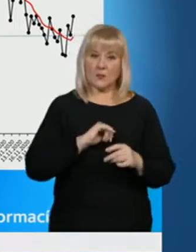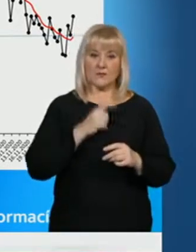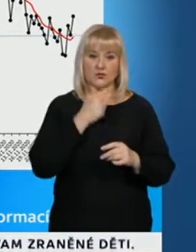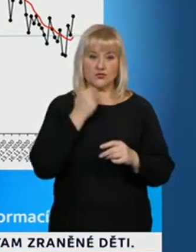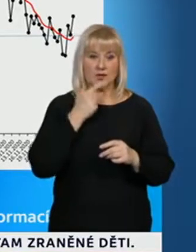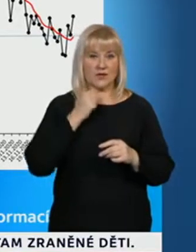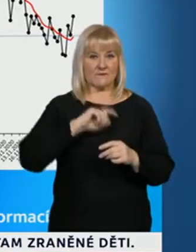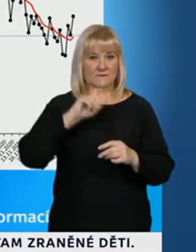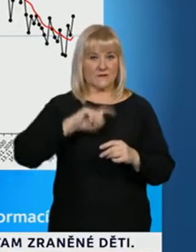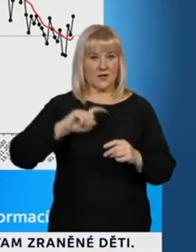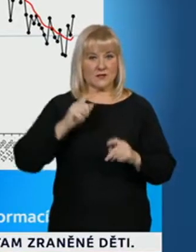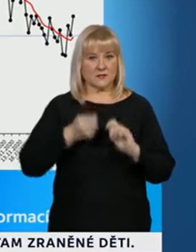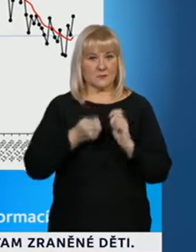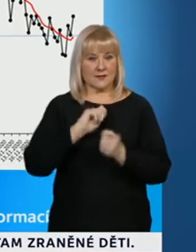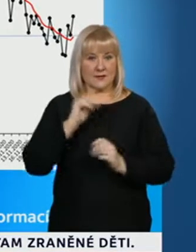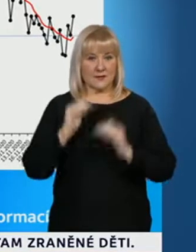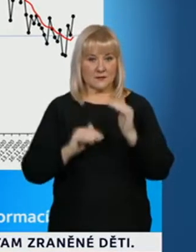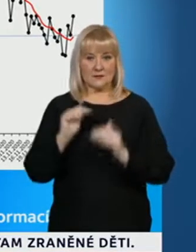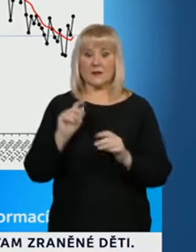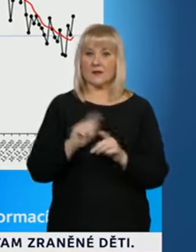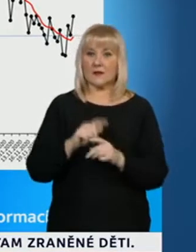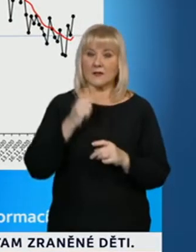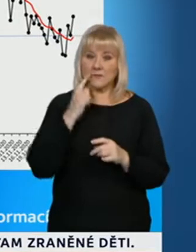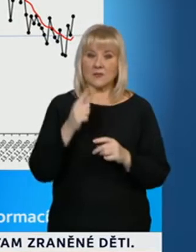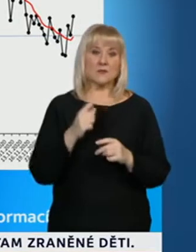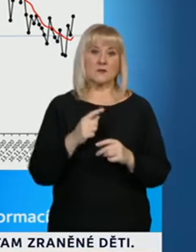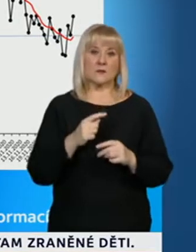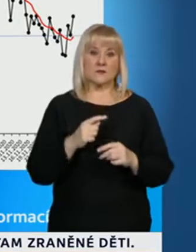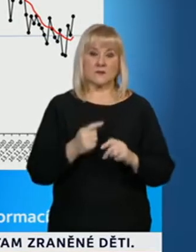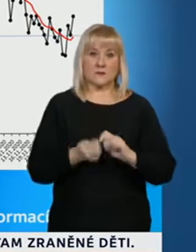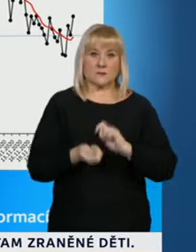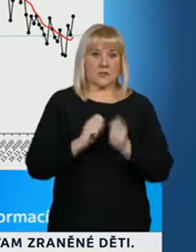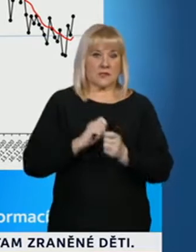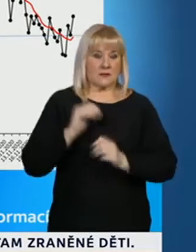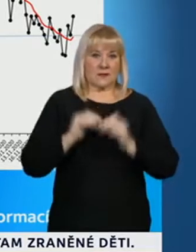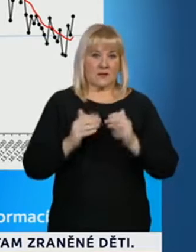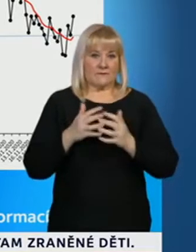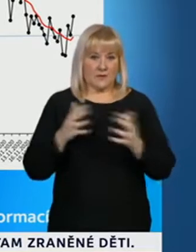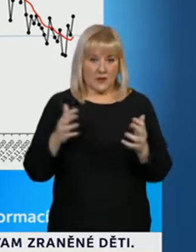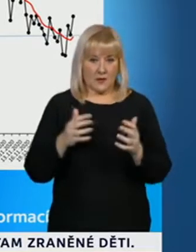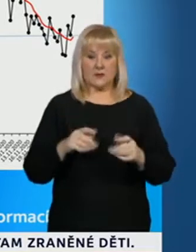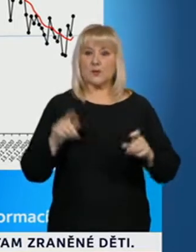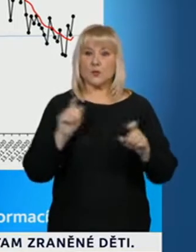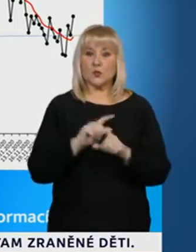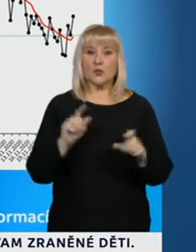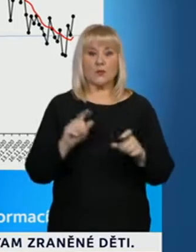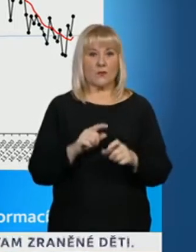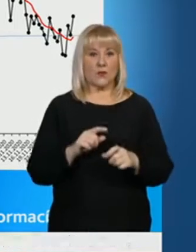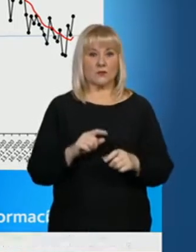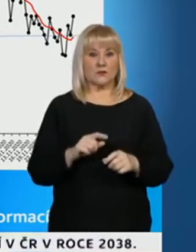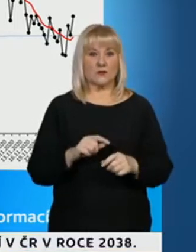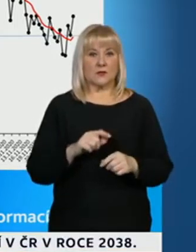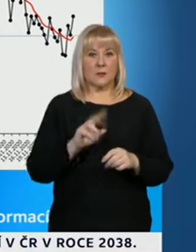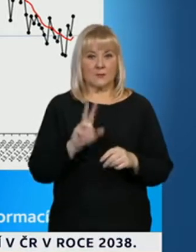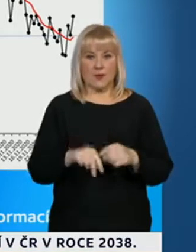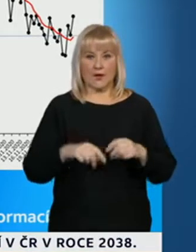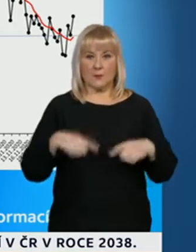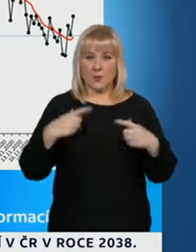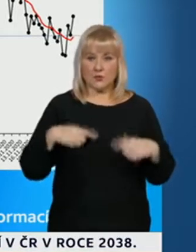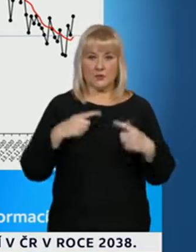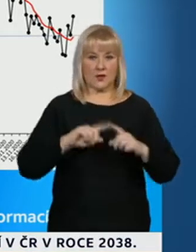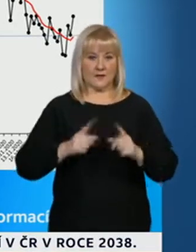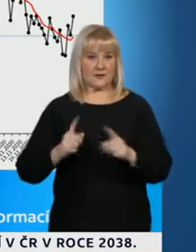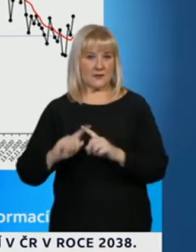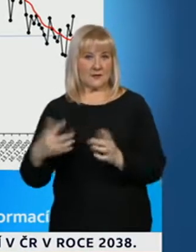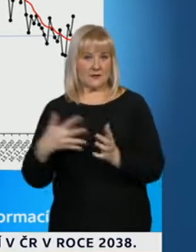červená čára. A vidíte, že ty výkyvy jsou opravdu velké. to dáno i variabilitou testu v jednotlivých dnech. A v tuto